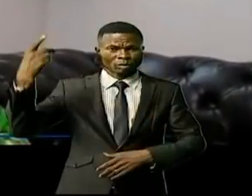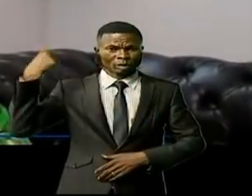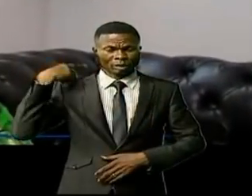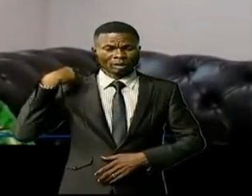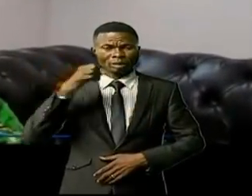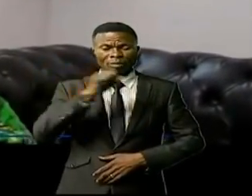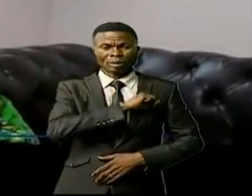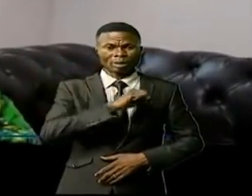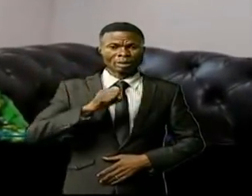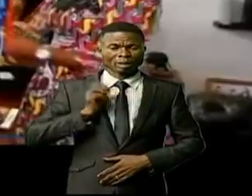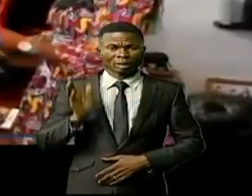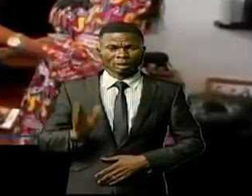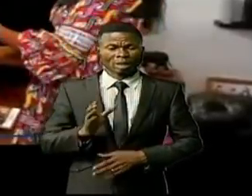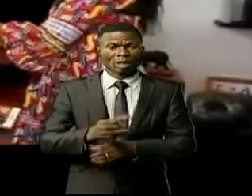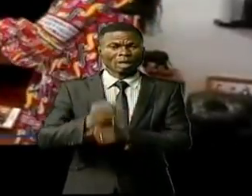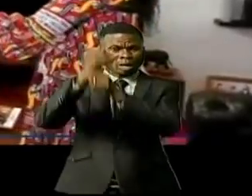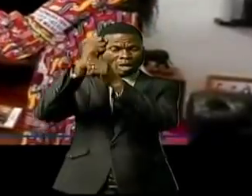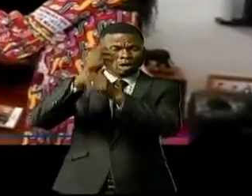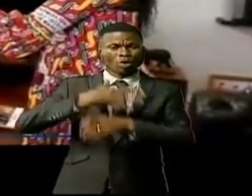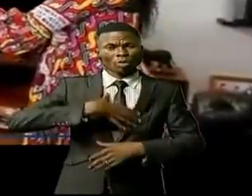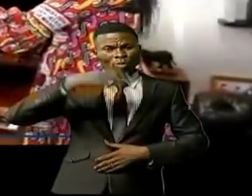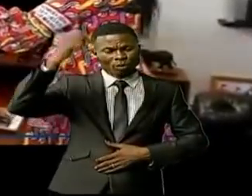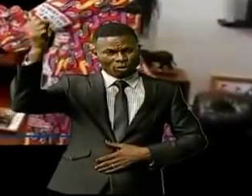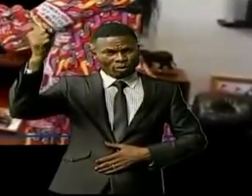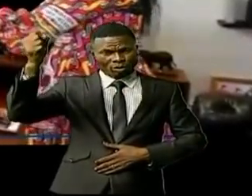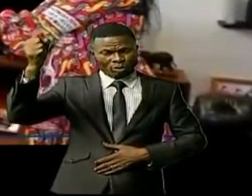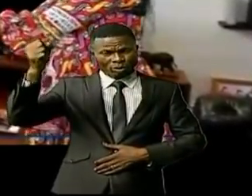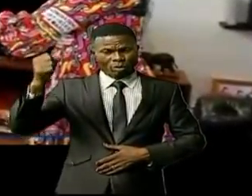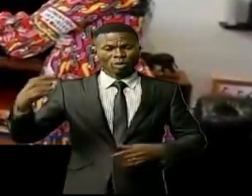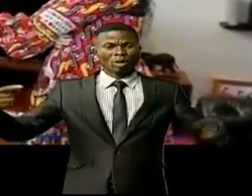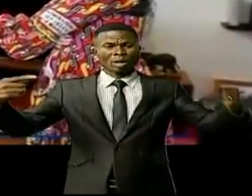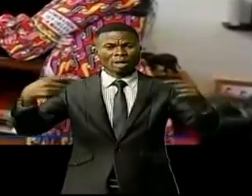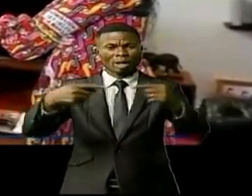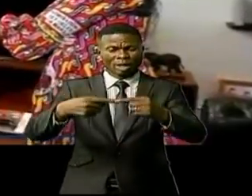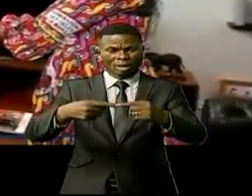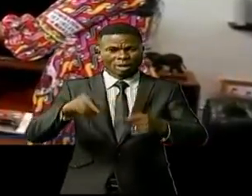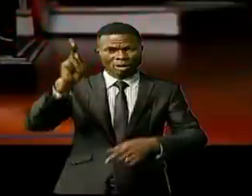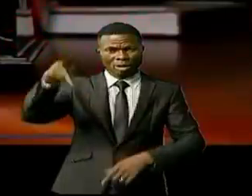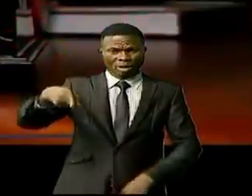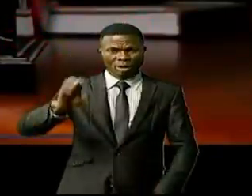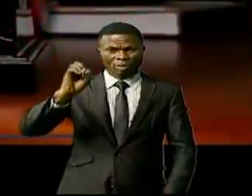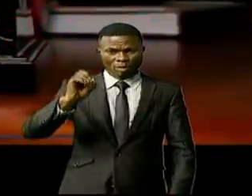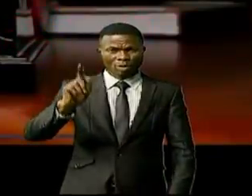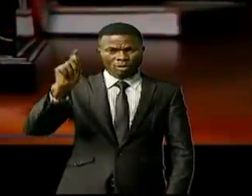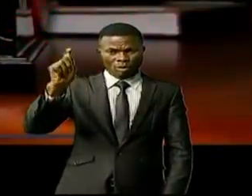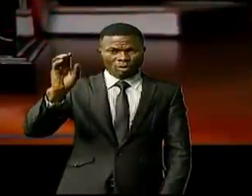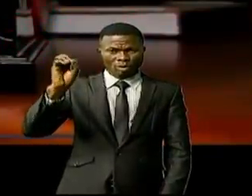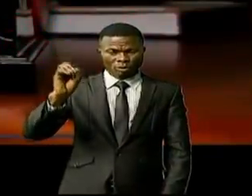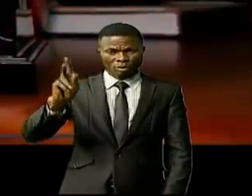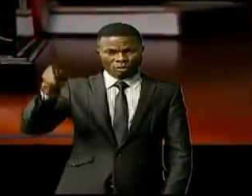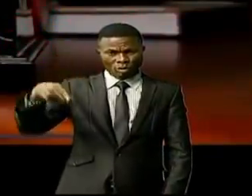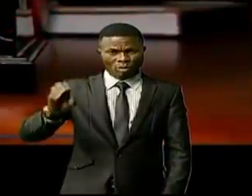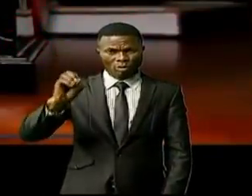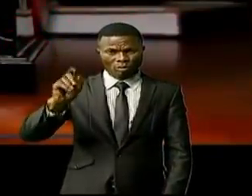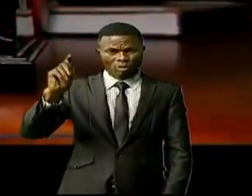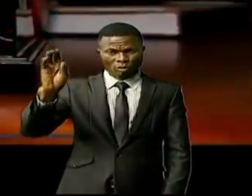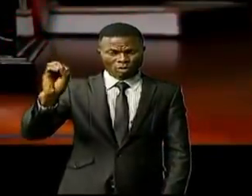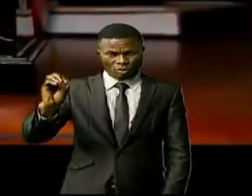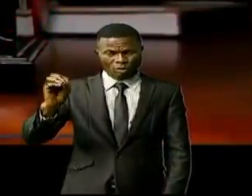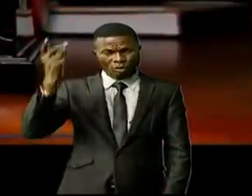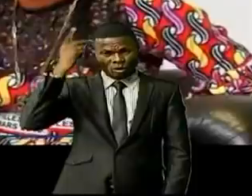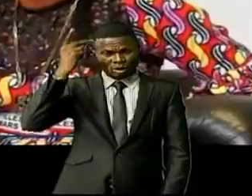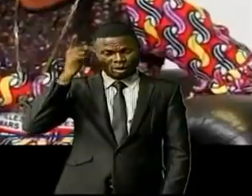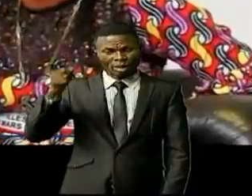Aguito la coupe qu'elle vient de remporter au tournoi Poto-Poto organisé au centre laïs de Kinshasa et à l'issue